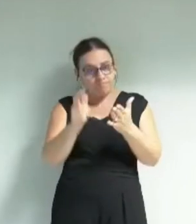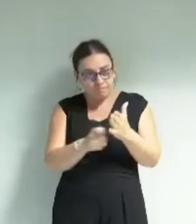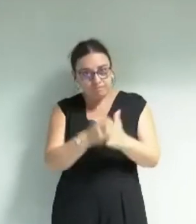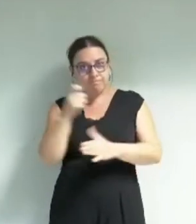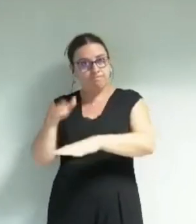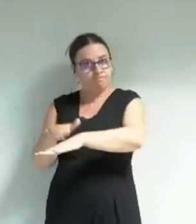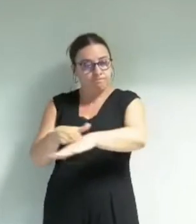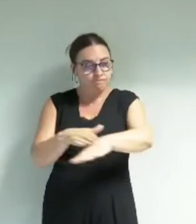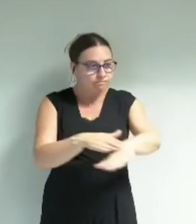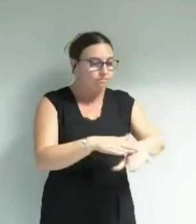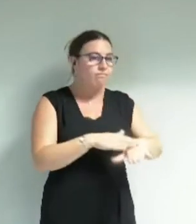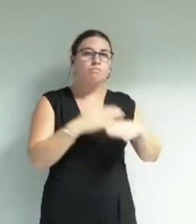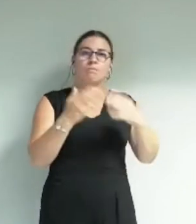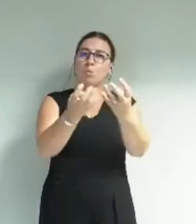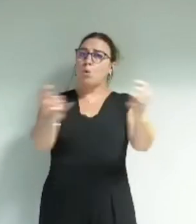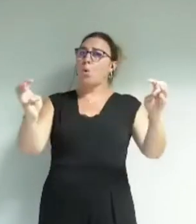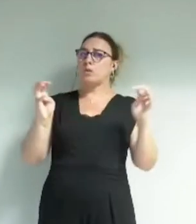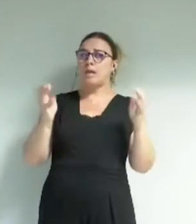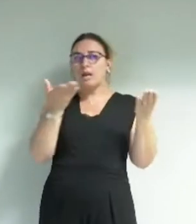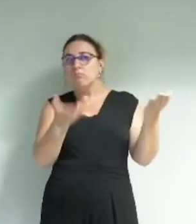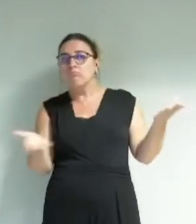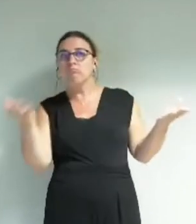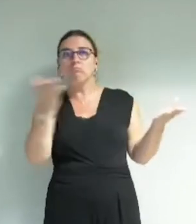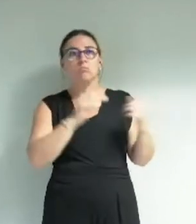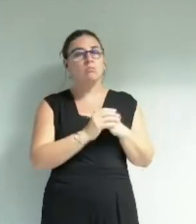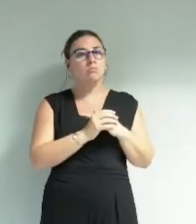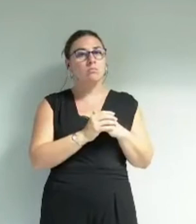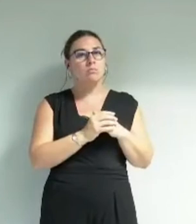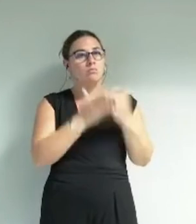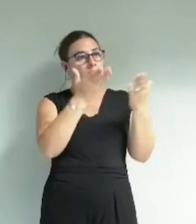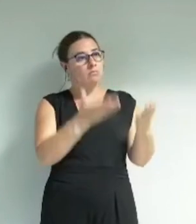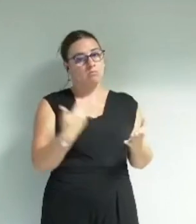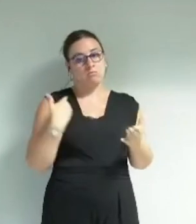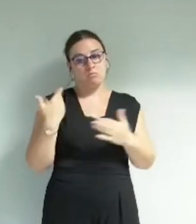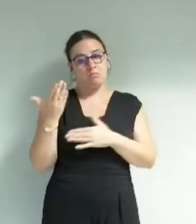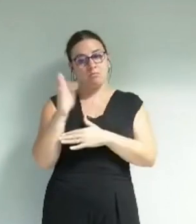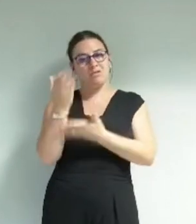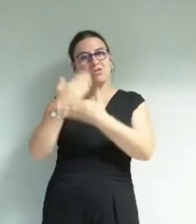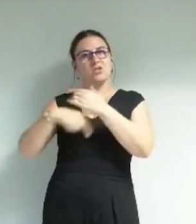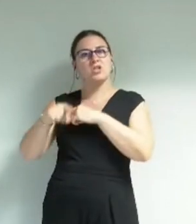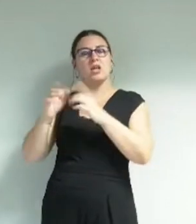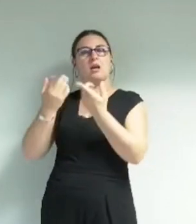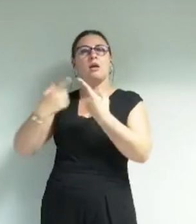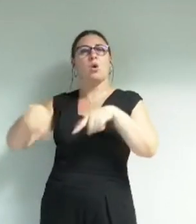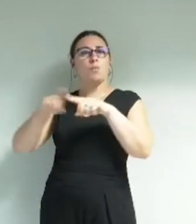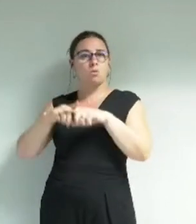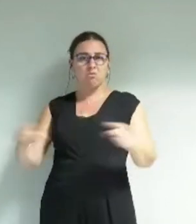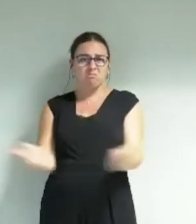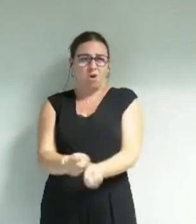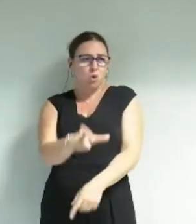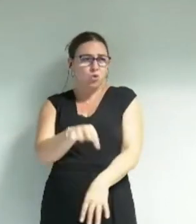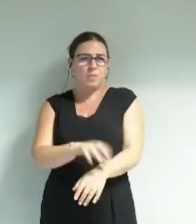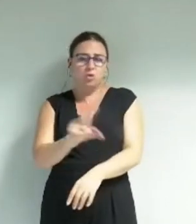'ensemble donc du conseil municipal que votre dernière présentation en commission ça a duré à peine deux minutes trente